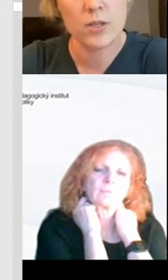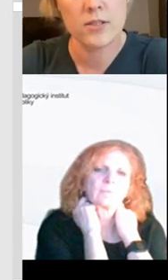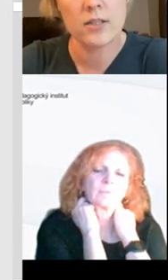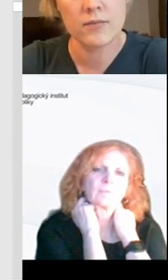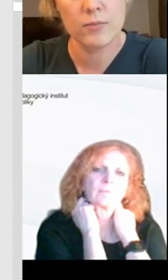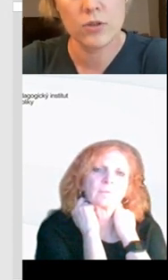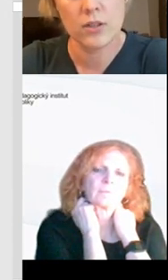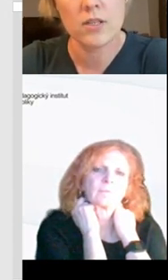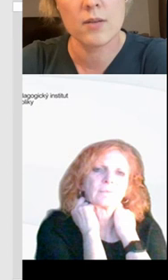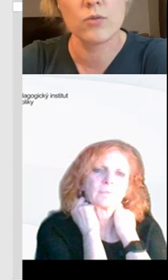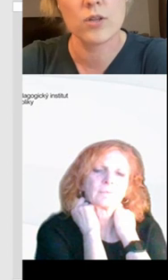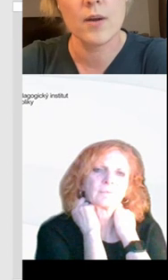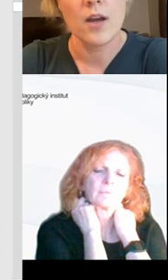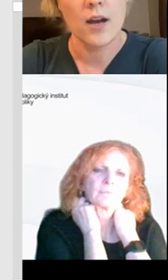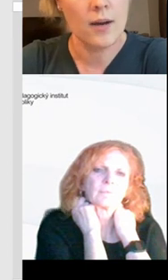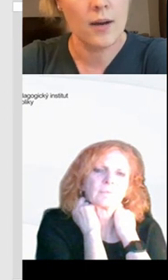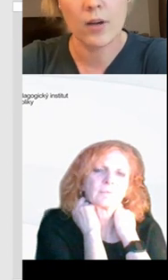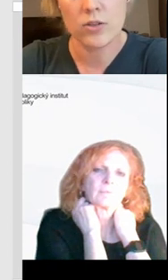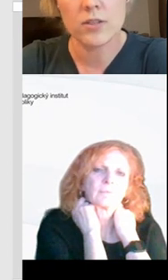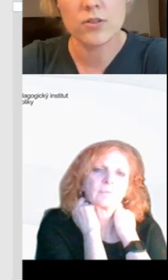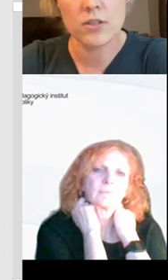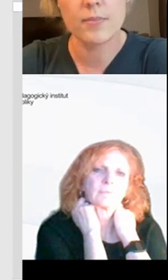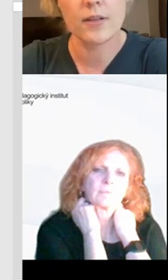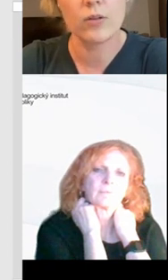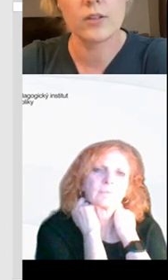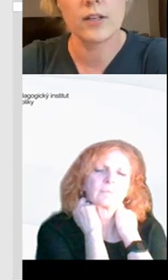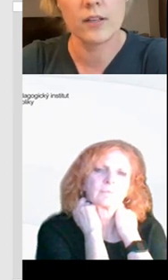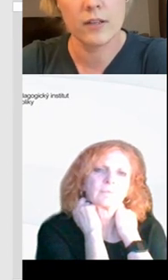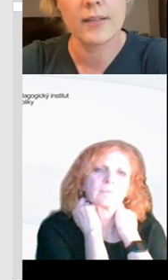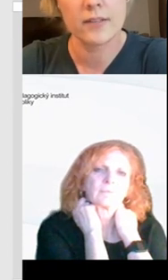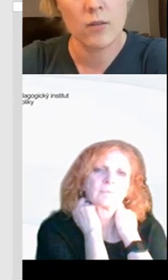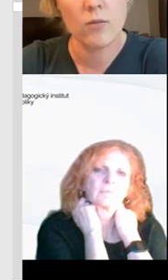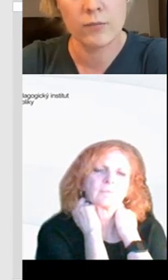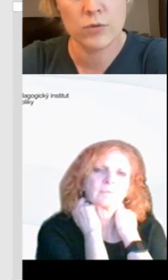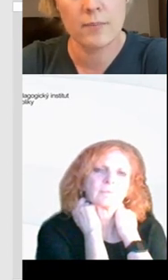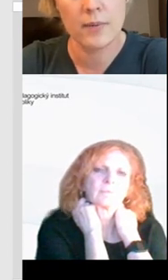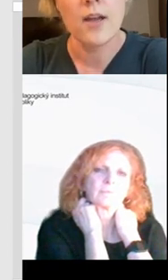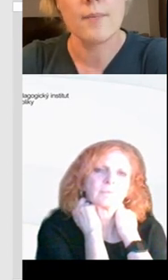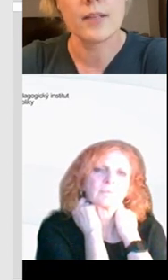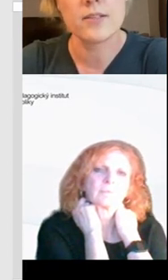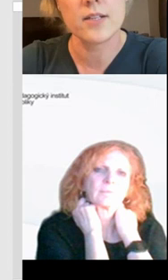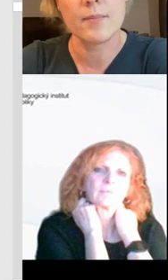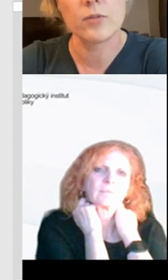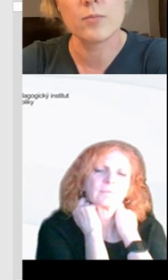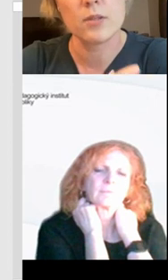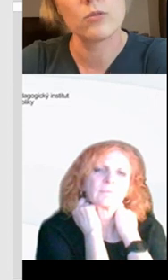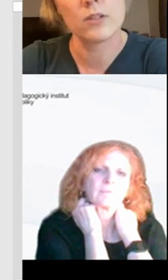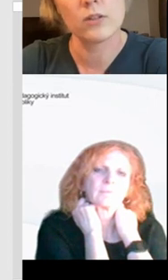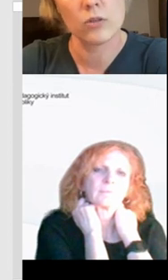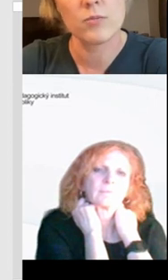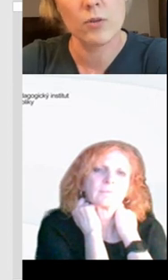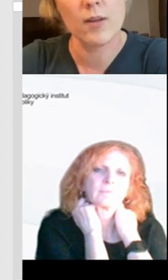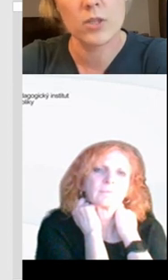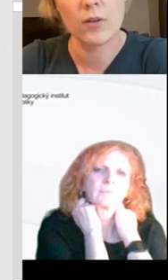pokud se přihlásíte svým učitelským účtem a prokážete se, že jste pedagog, tak máte celou kanvu zdarma a máte ji zdarma v tom